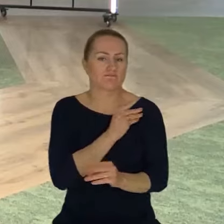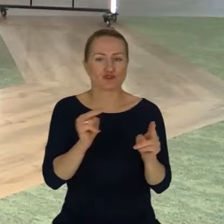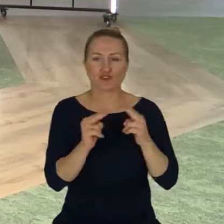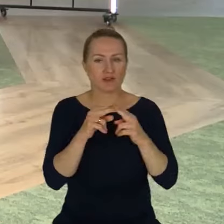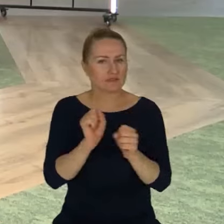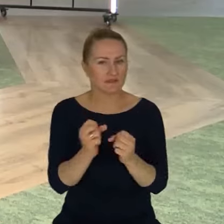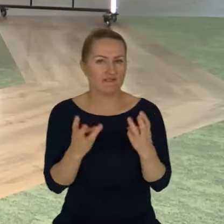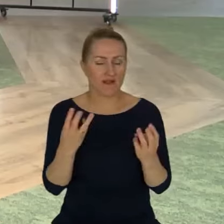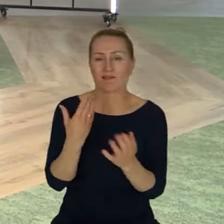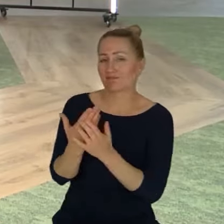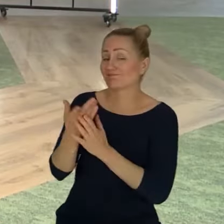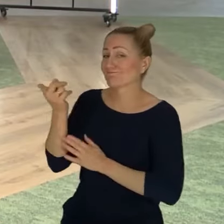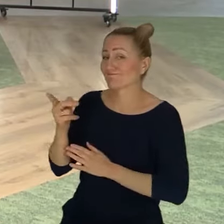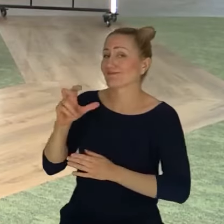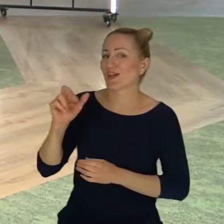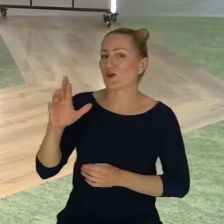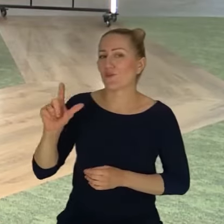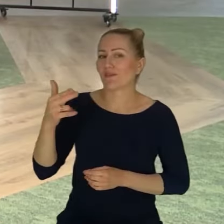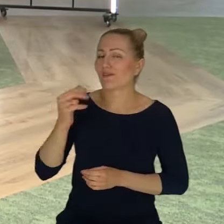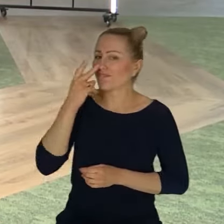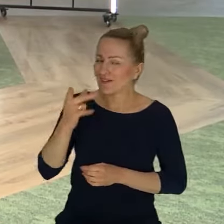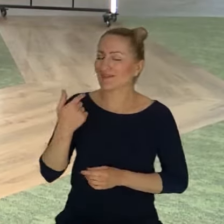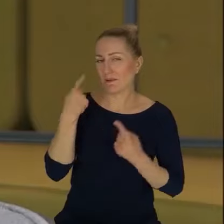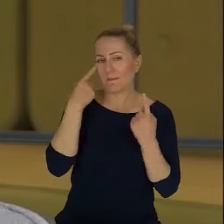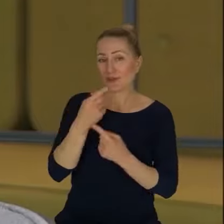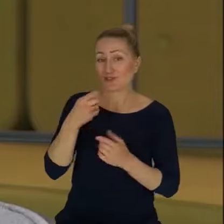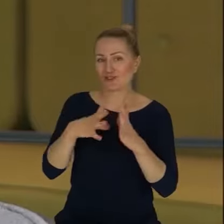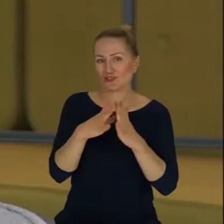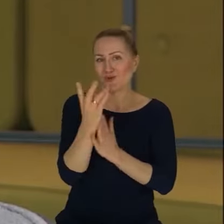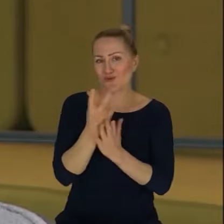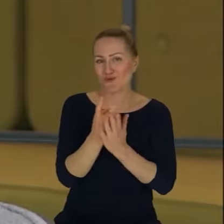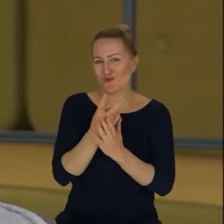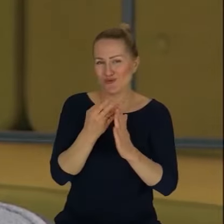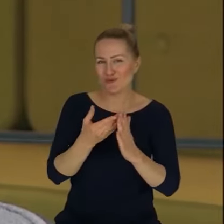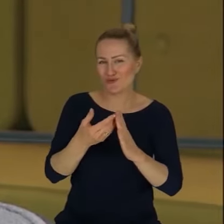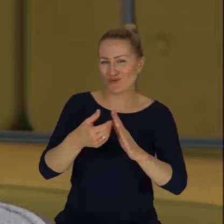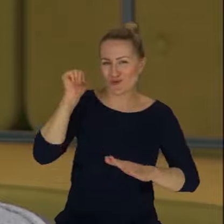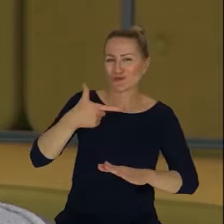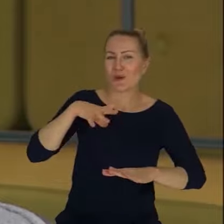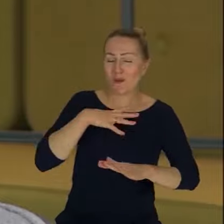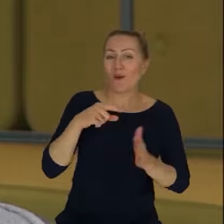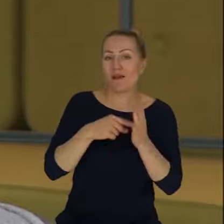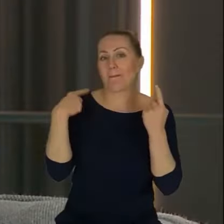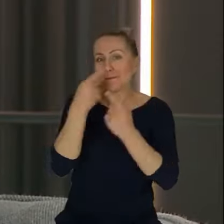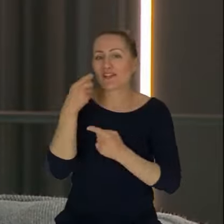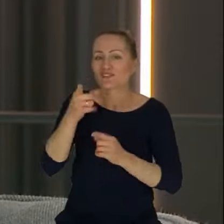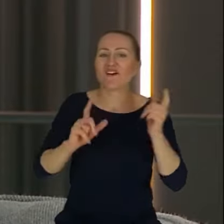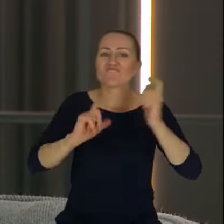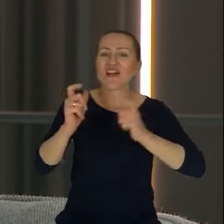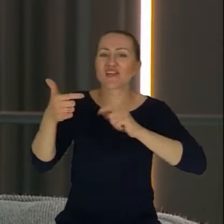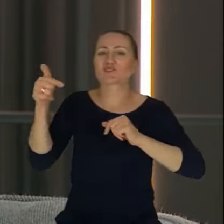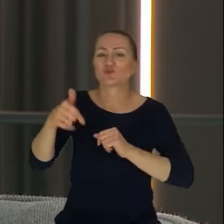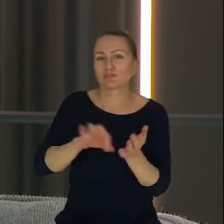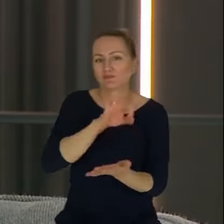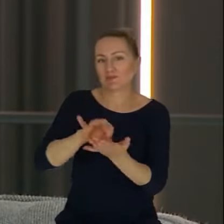uważam, że ja miałem taką refleksję po tym 10 lutego, że takie wydarzenia powinny być cykliczne. Naprawdę, to powinno być